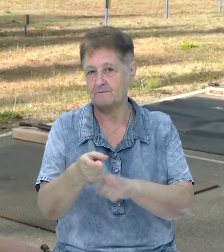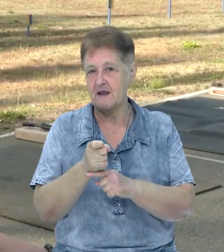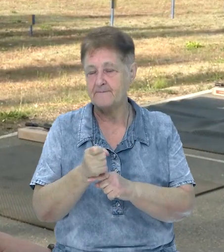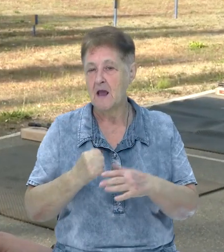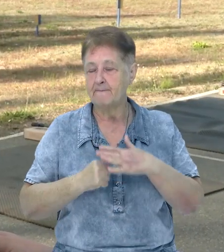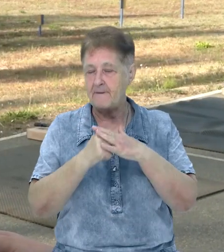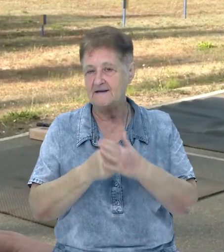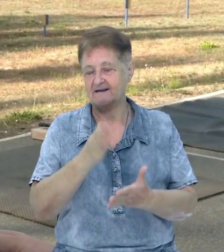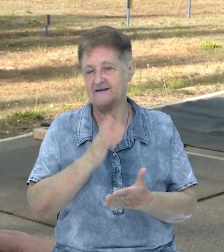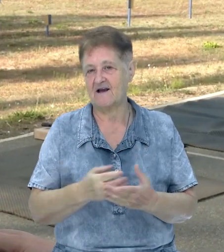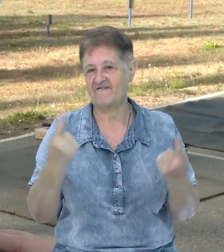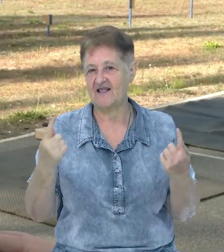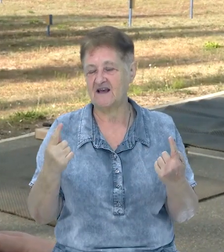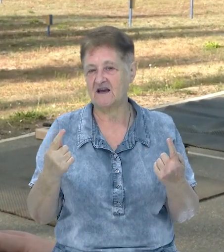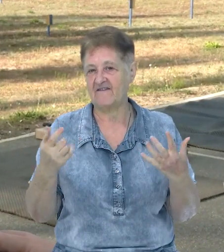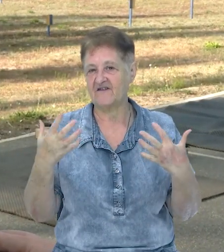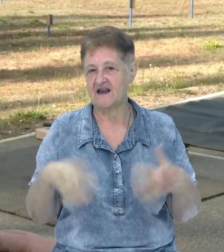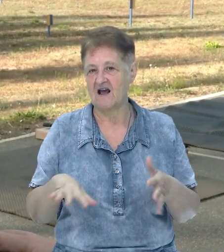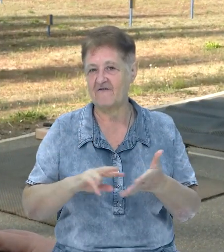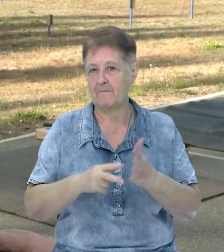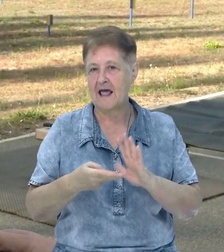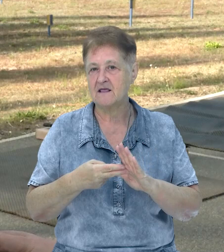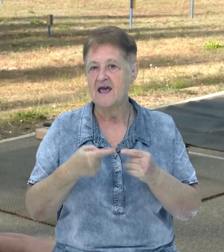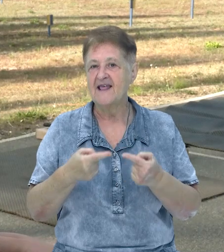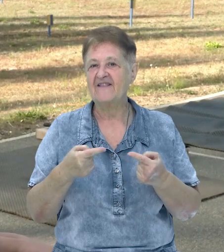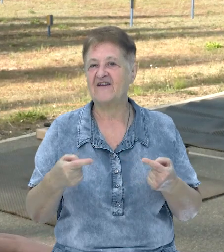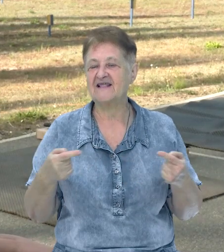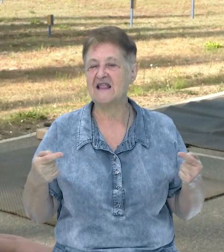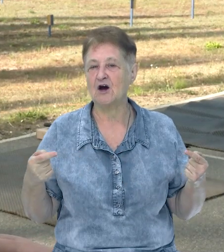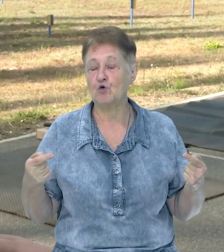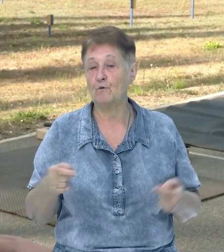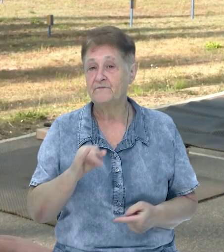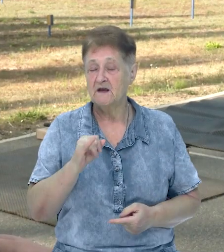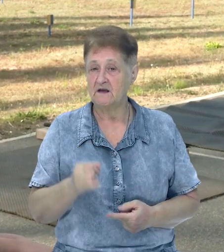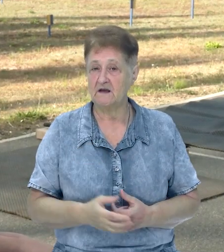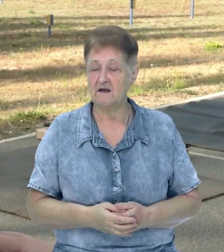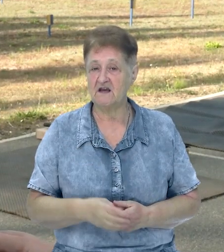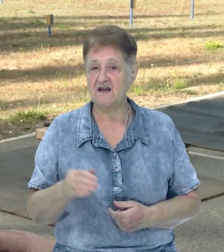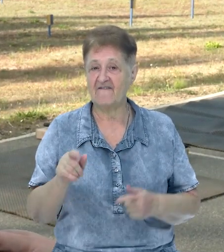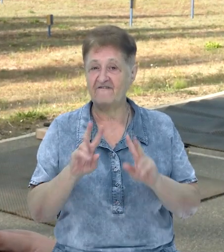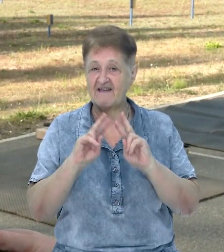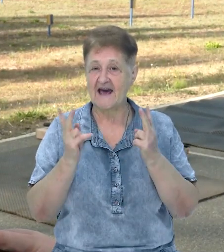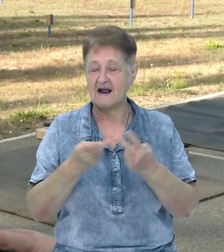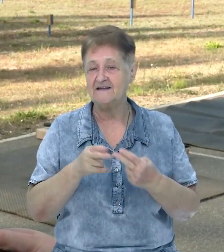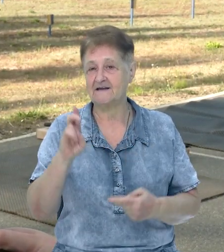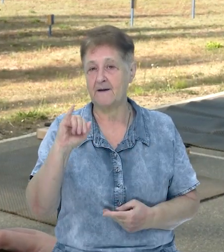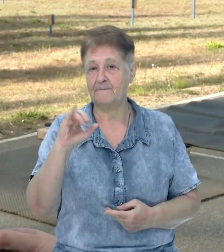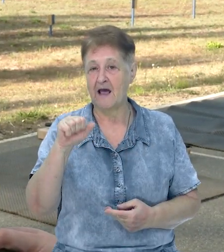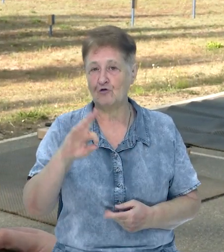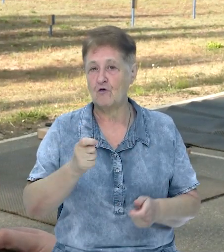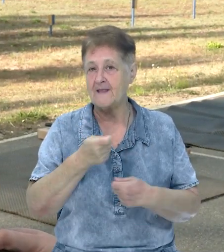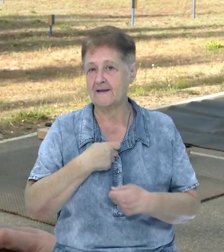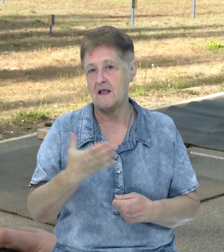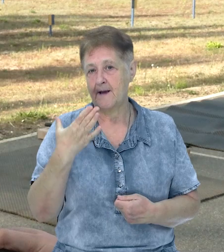зазнала великих втрат у плані інвентарю. І Федерація біатлону Україна надала нам